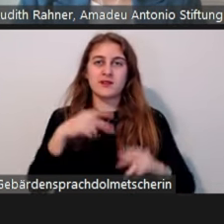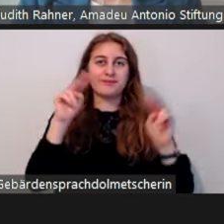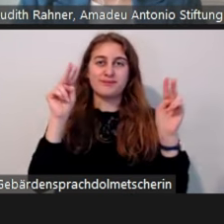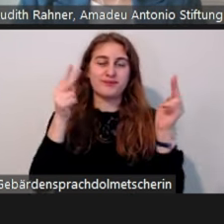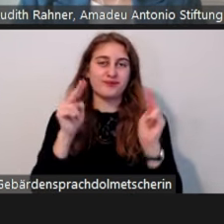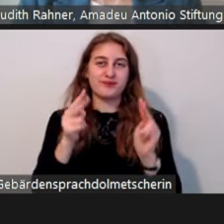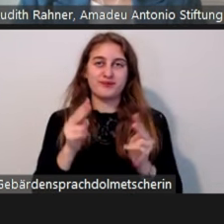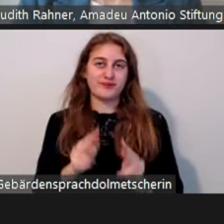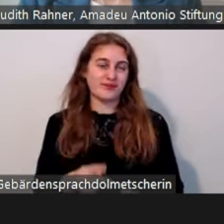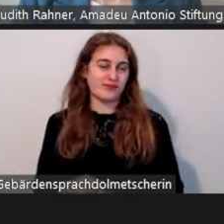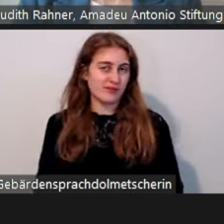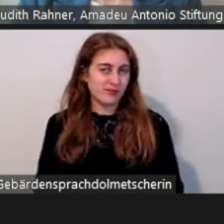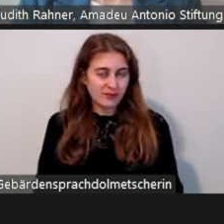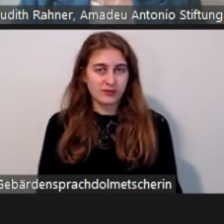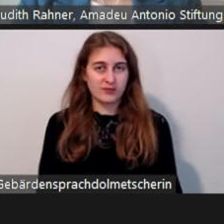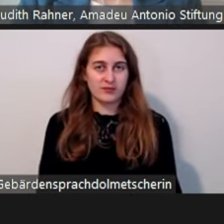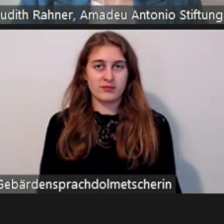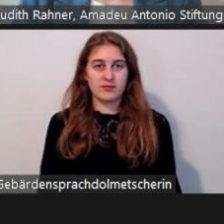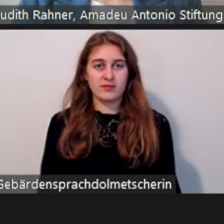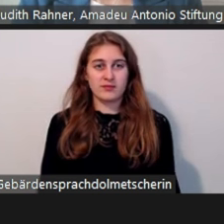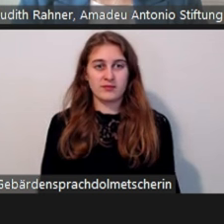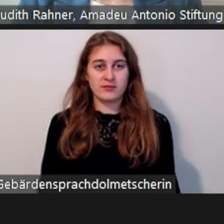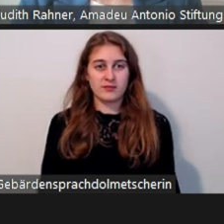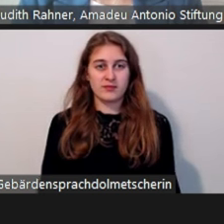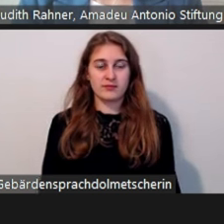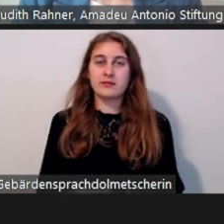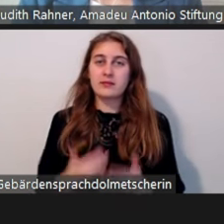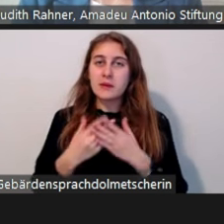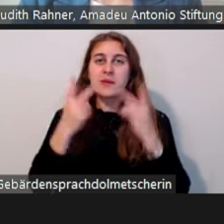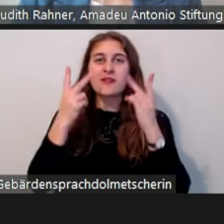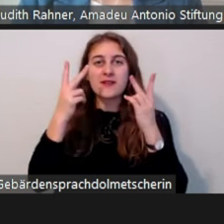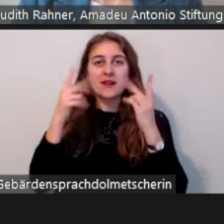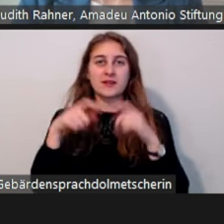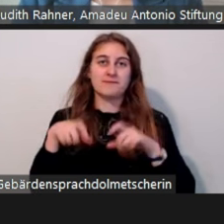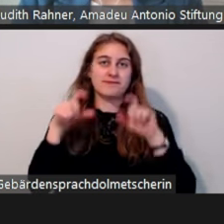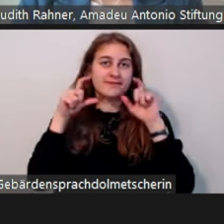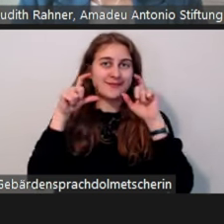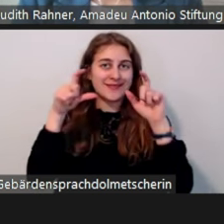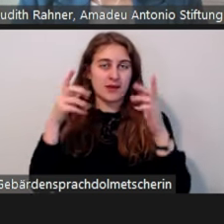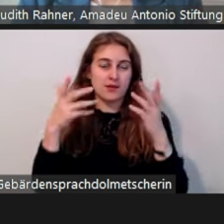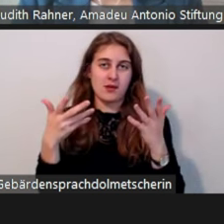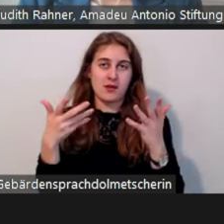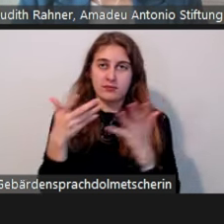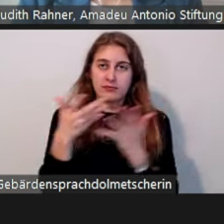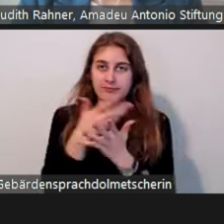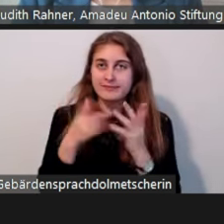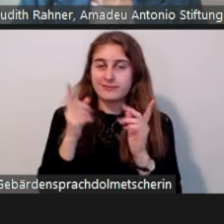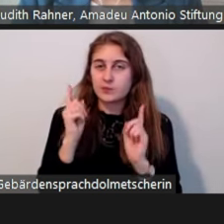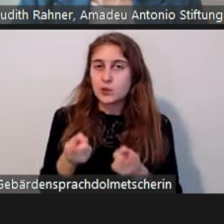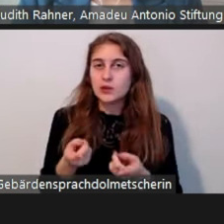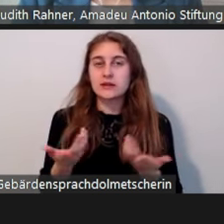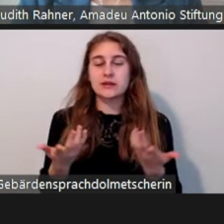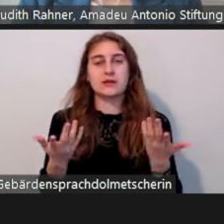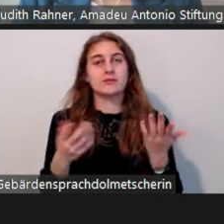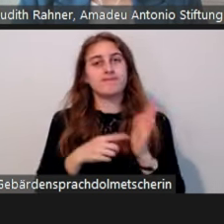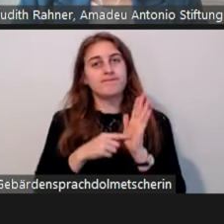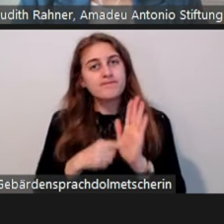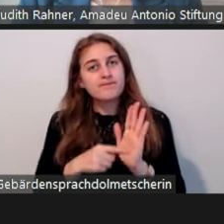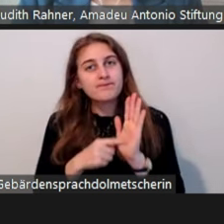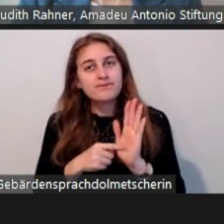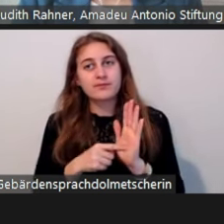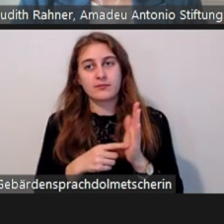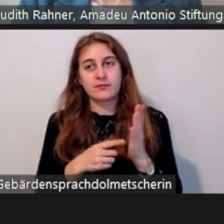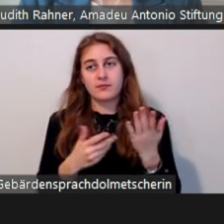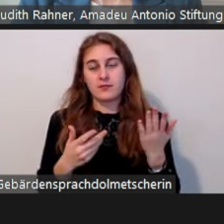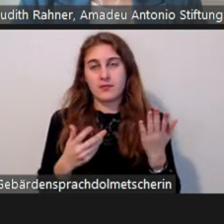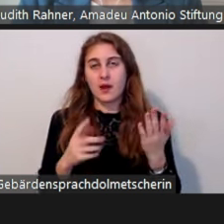einfach ein Gap und zeigt letztendlich unserer Meinung nach auch, dass es da in diesen Diskussionen,